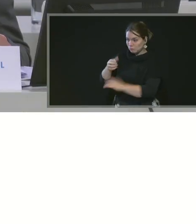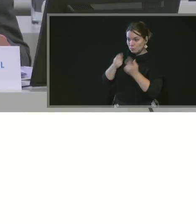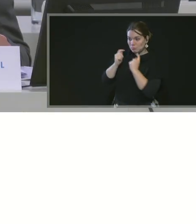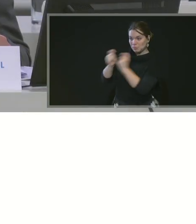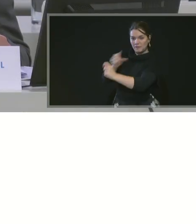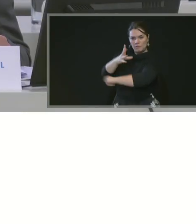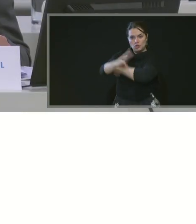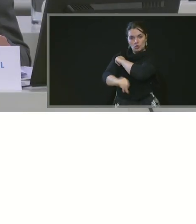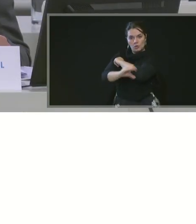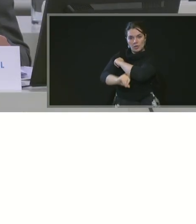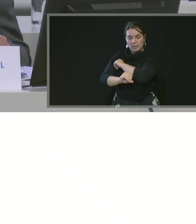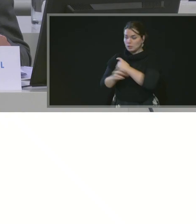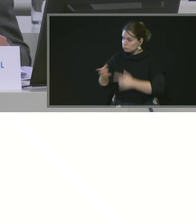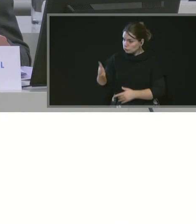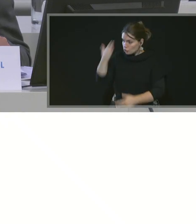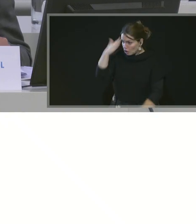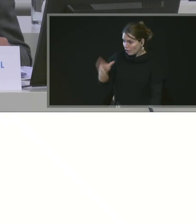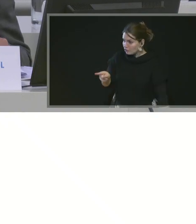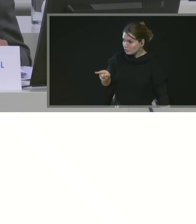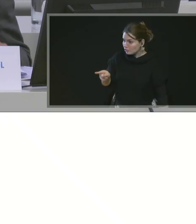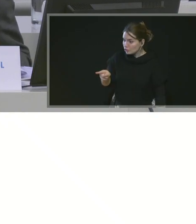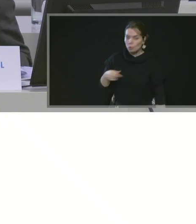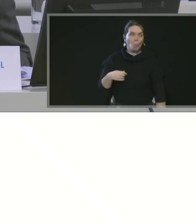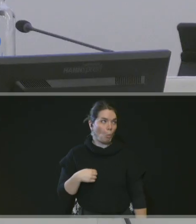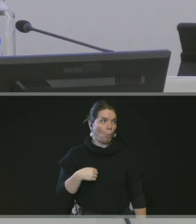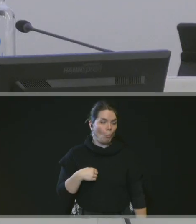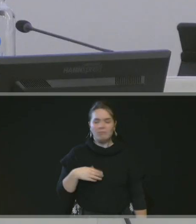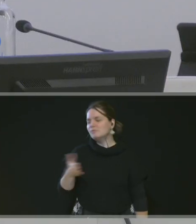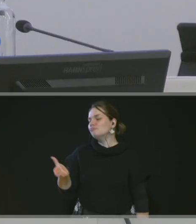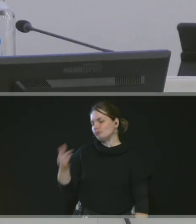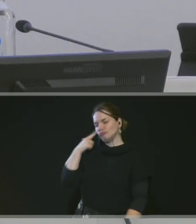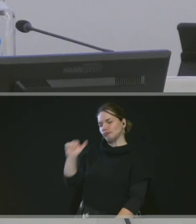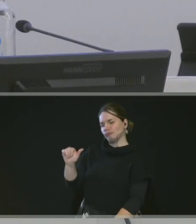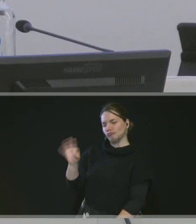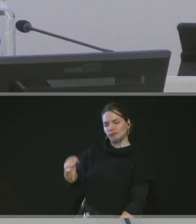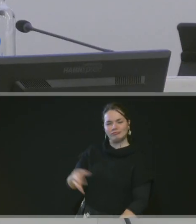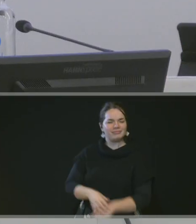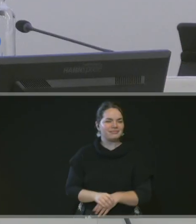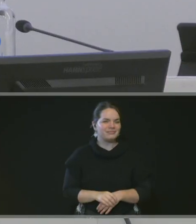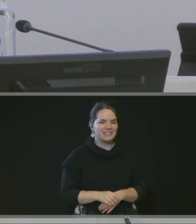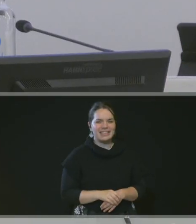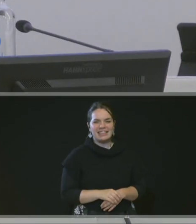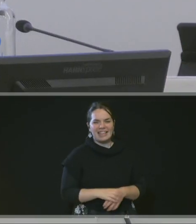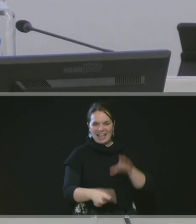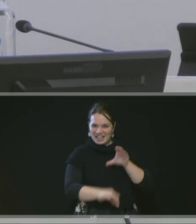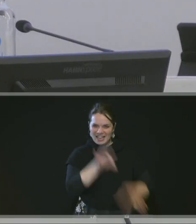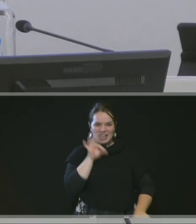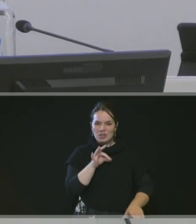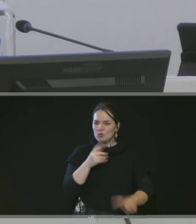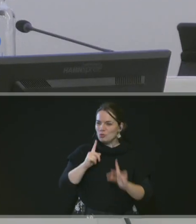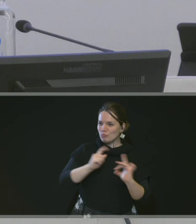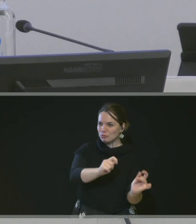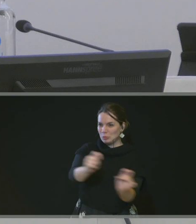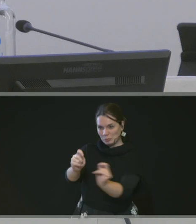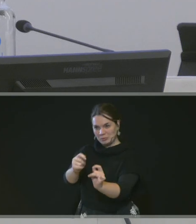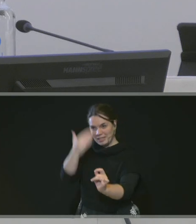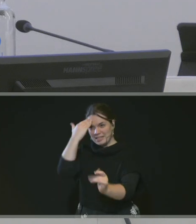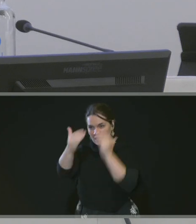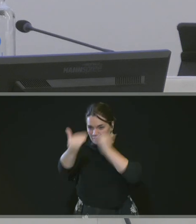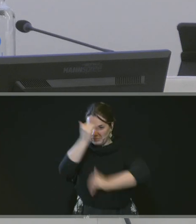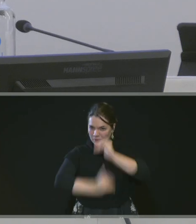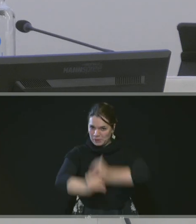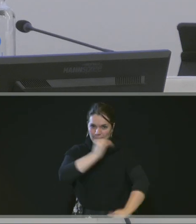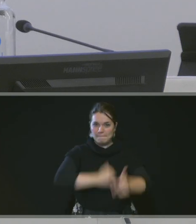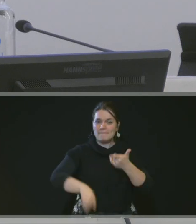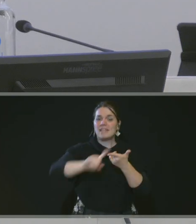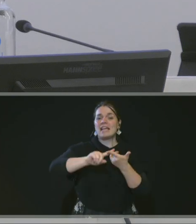Tu le savais, Roland ? Oui. Les élus ont été destinataires de l'ordre du jour, oui, de la note explicative de